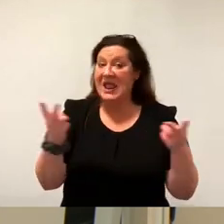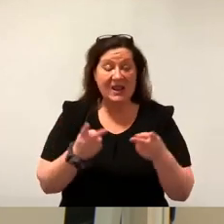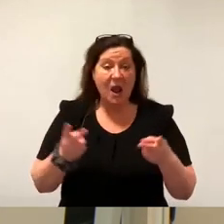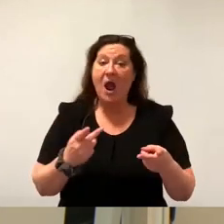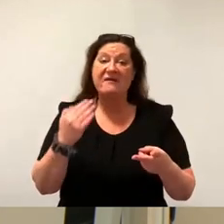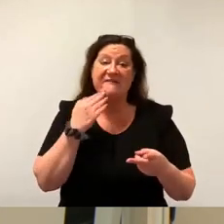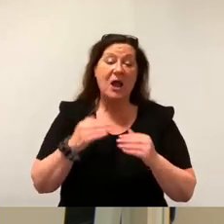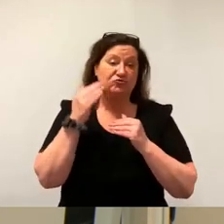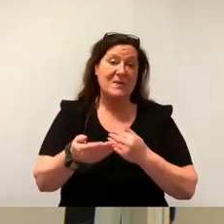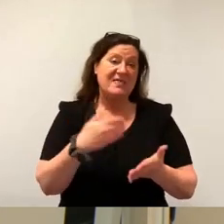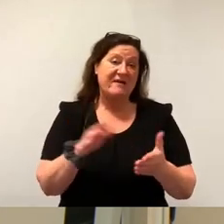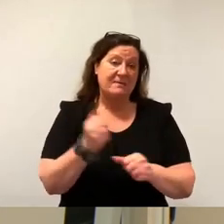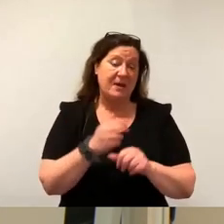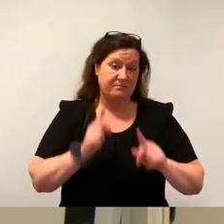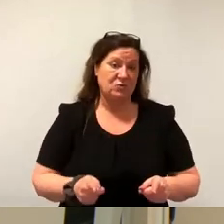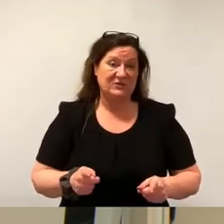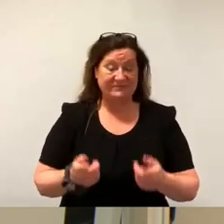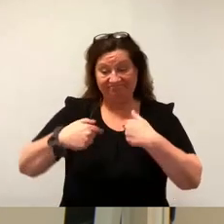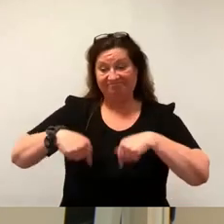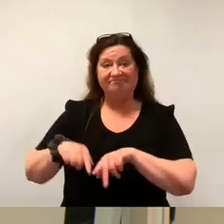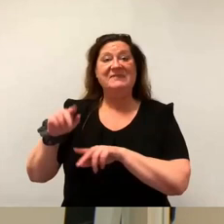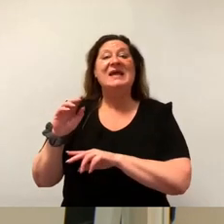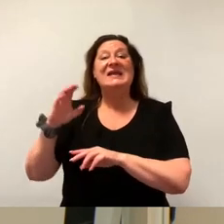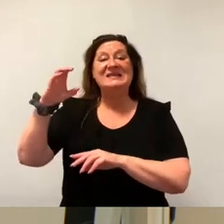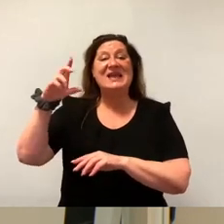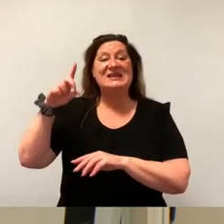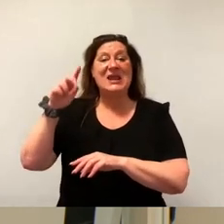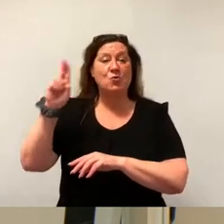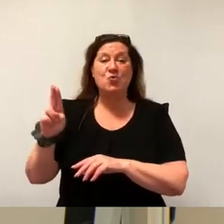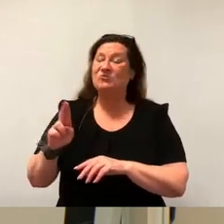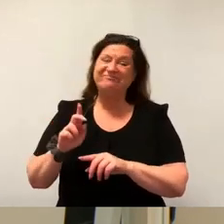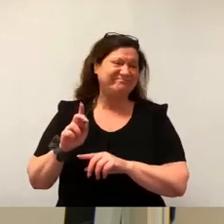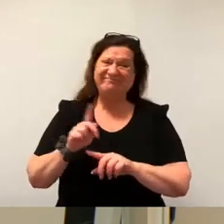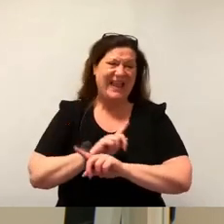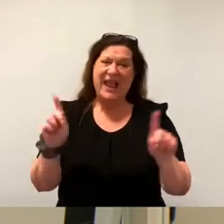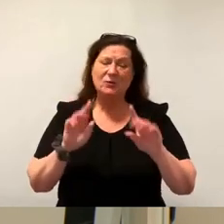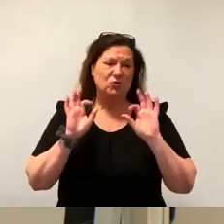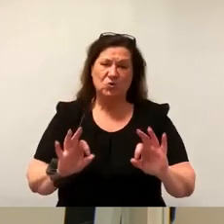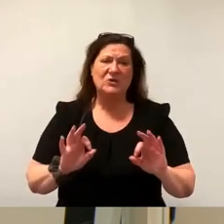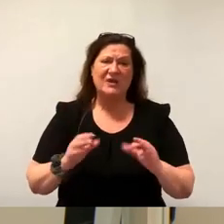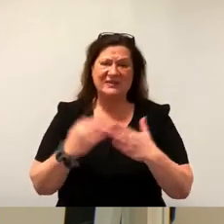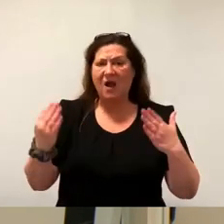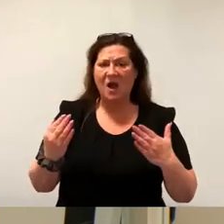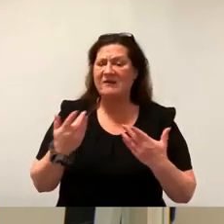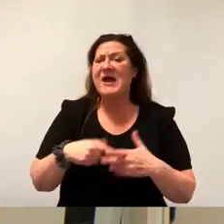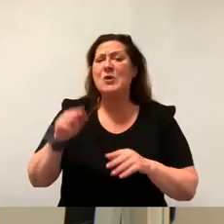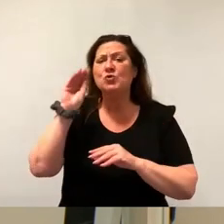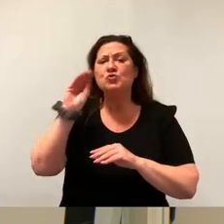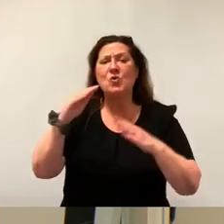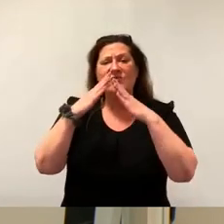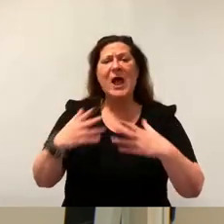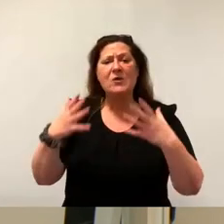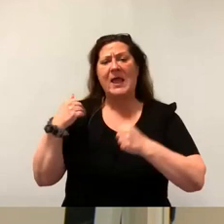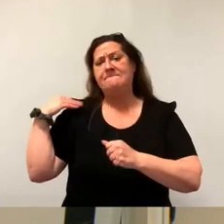muss. Für uns als CDU-Fraktion kein guter Tag. Belastet der Beschluss doch künftige Haushalte. Wir werden